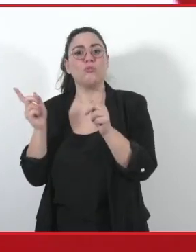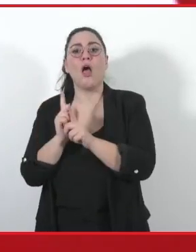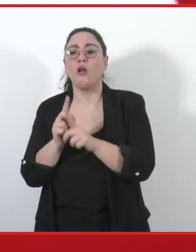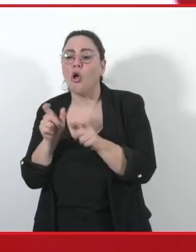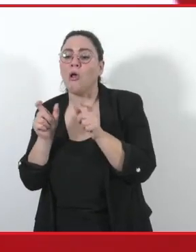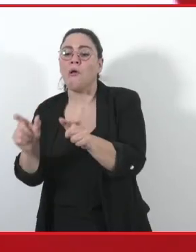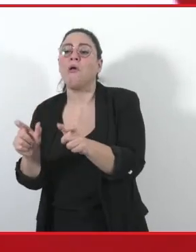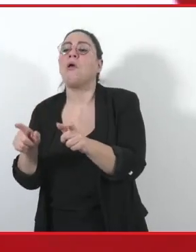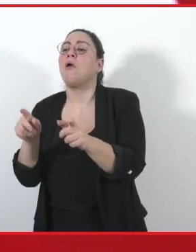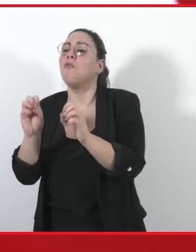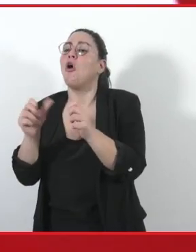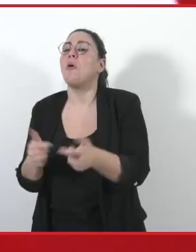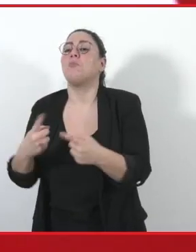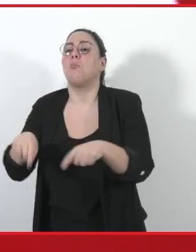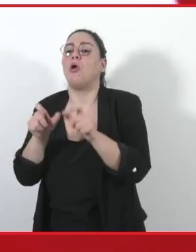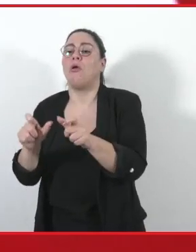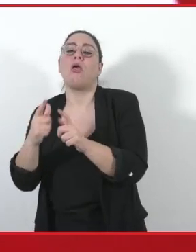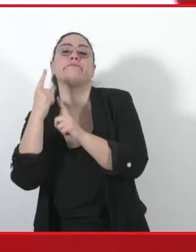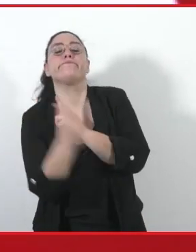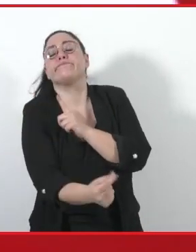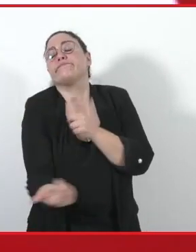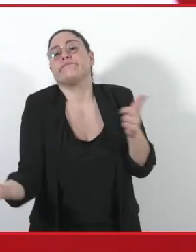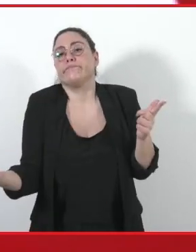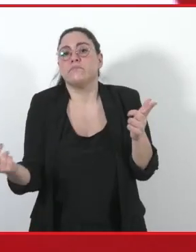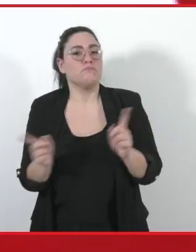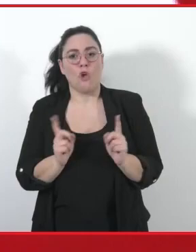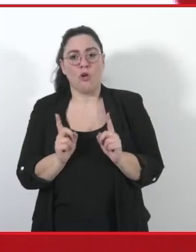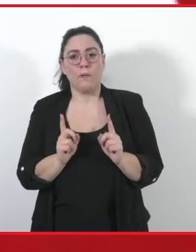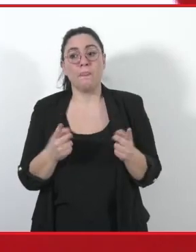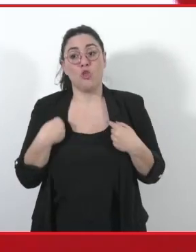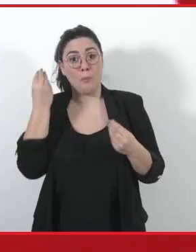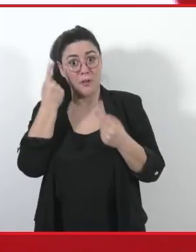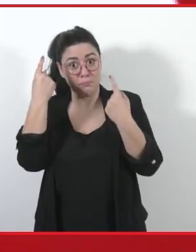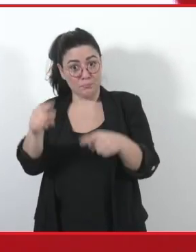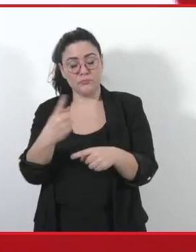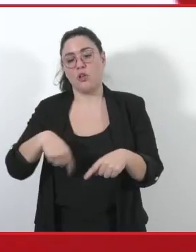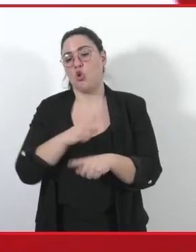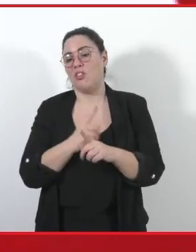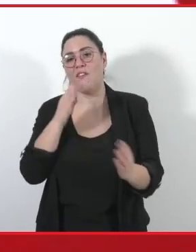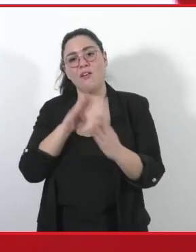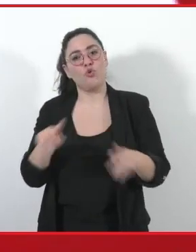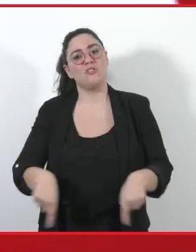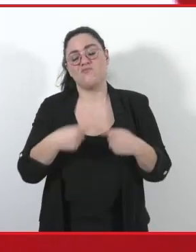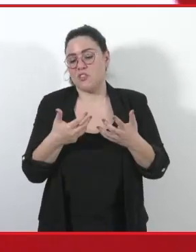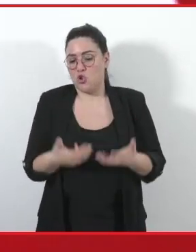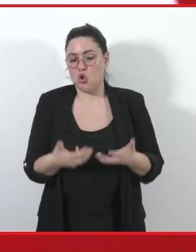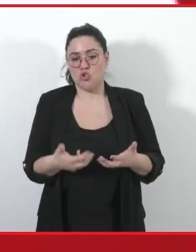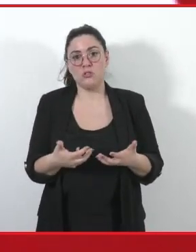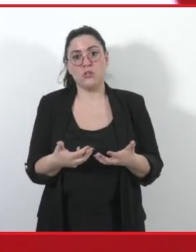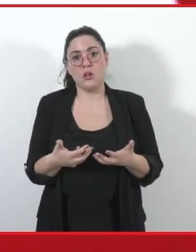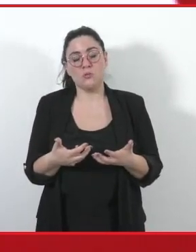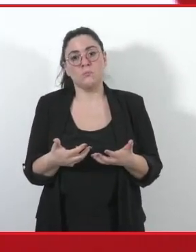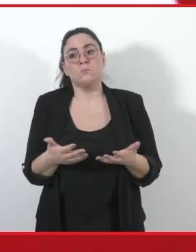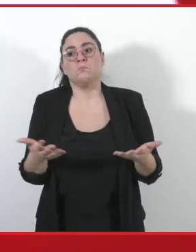ad andarsene. Ecco, io credo che su questo noi abbiamo una sfida grande di fronte a noi, sulla quale non vogliamo